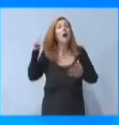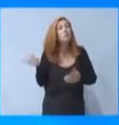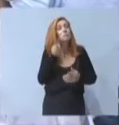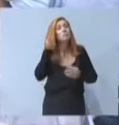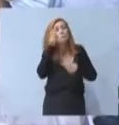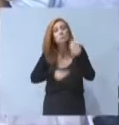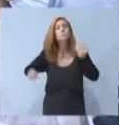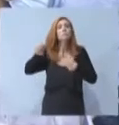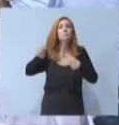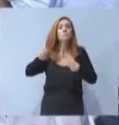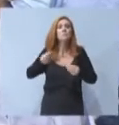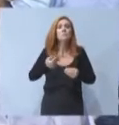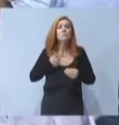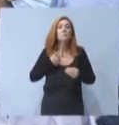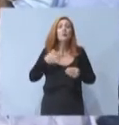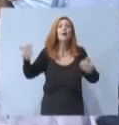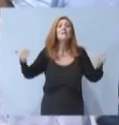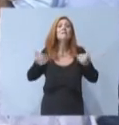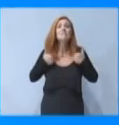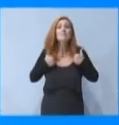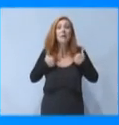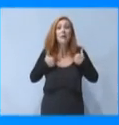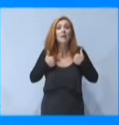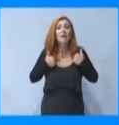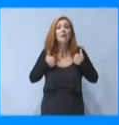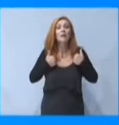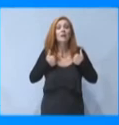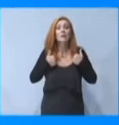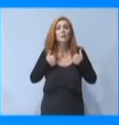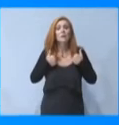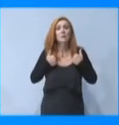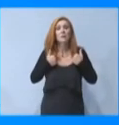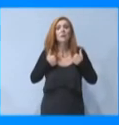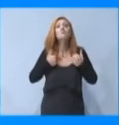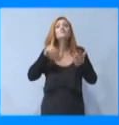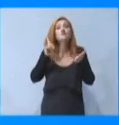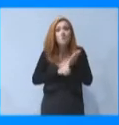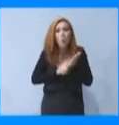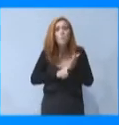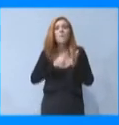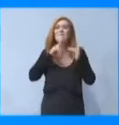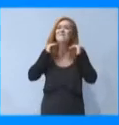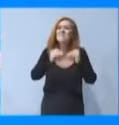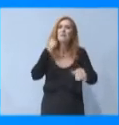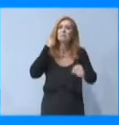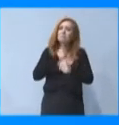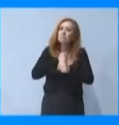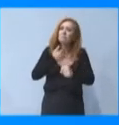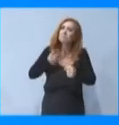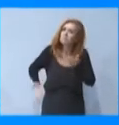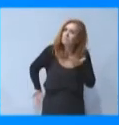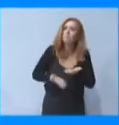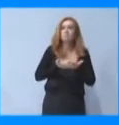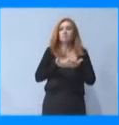προωθούν την ένταξη των νέων μας στην νόμιμη και σταθερή εργασία. Και από αυτούς, από εσάς,